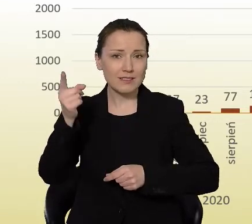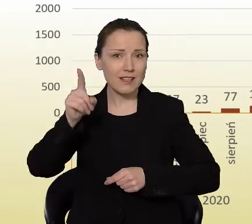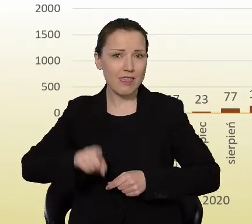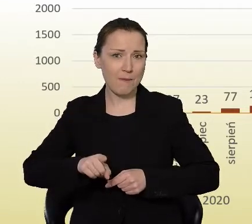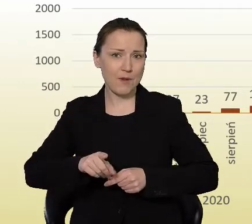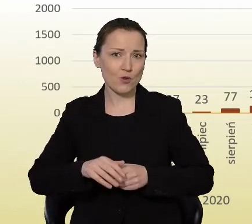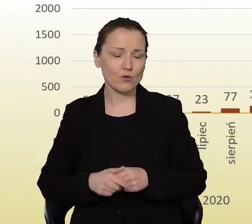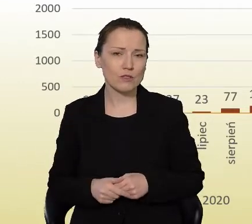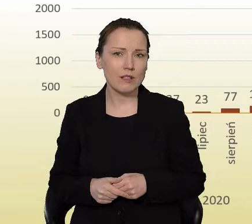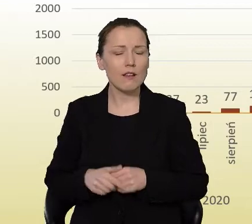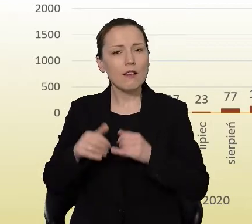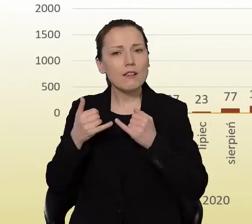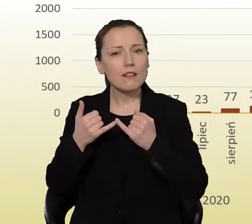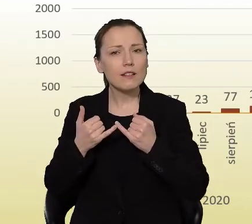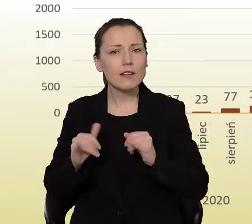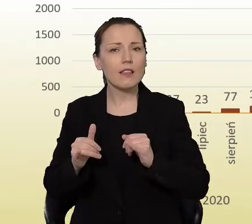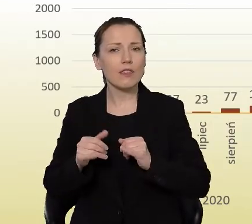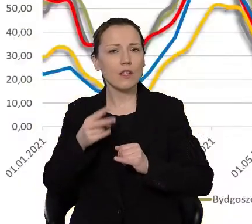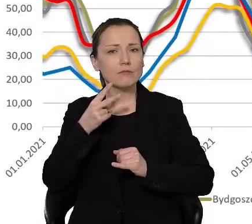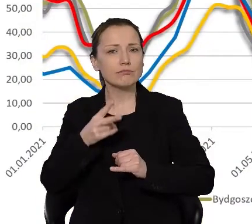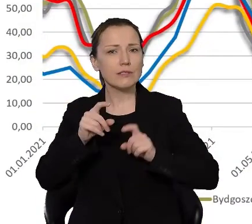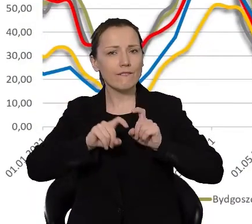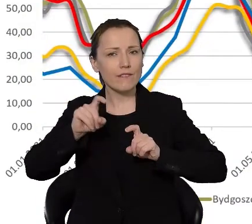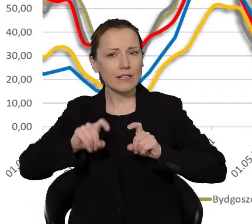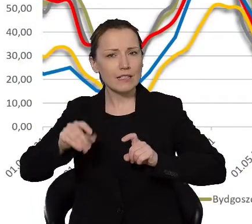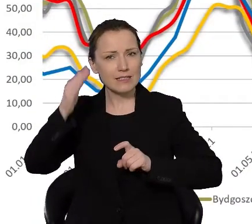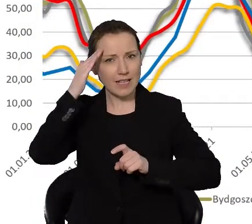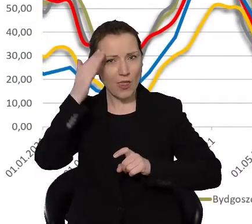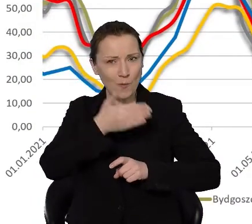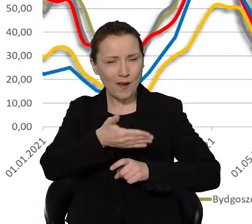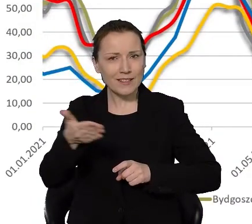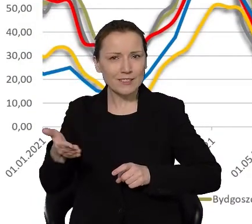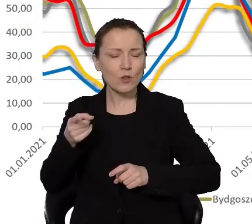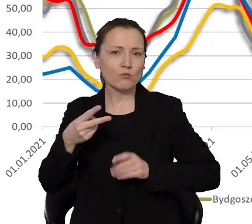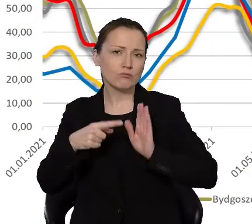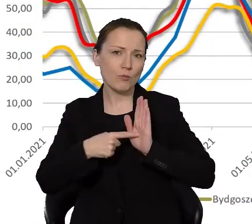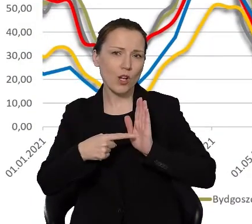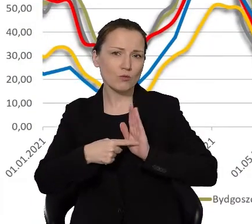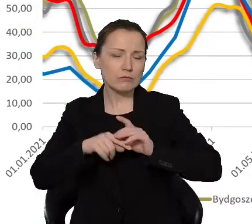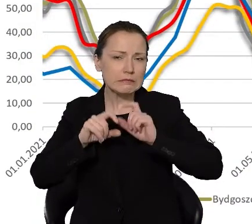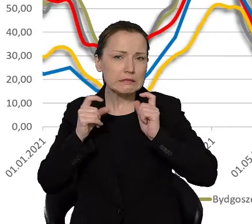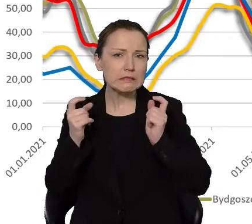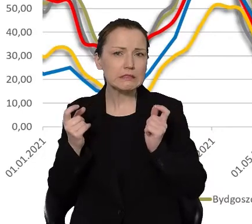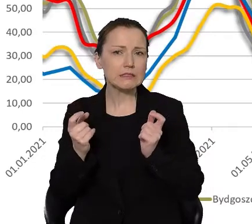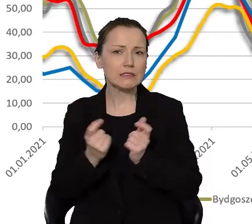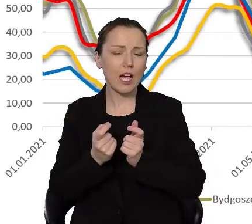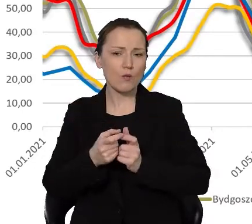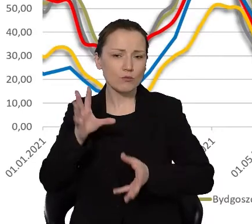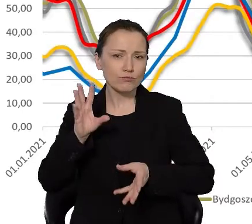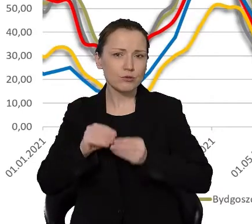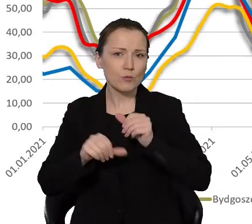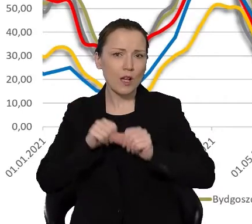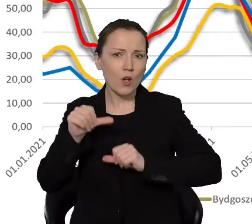Inne spojrzenie, także znany Państwu wykres, ale tutaj pokazujący cały rok 2021